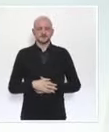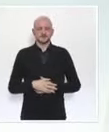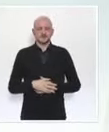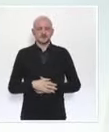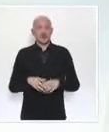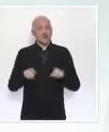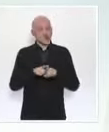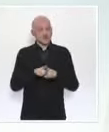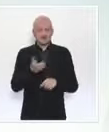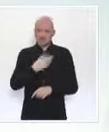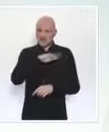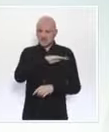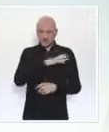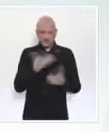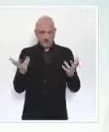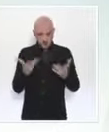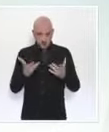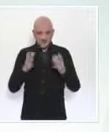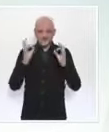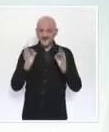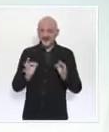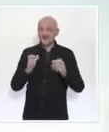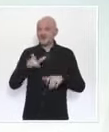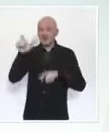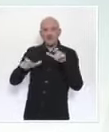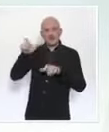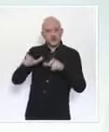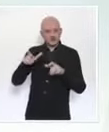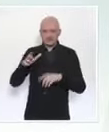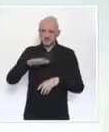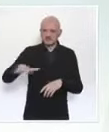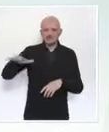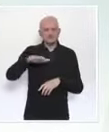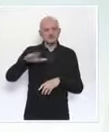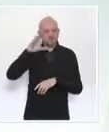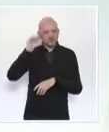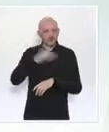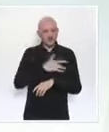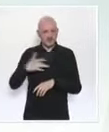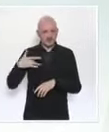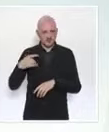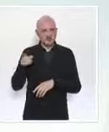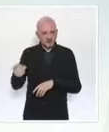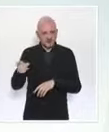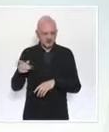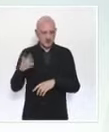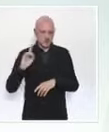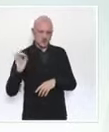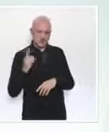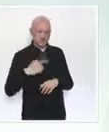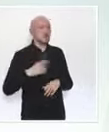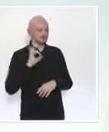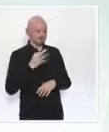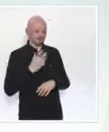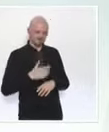'ensemble des professionnels de santé concernés soient mobilisés dans le champ de leurs compétences. Le rôle de l